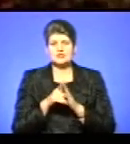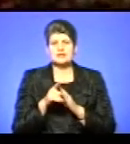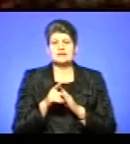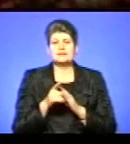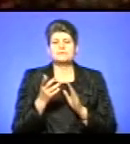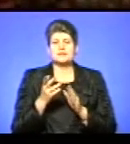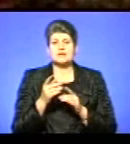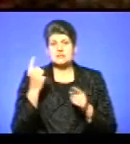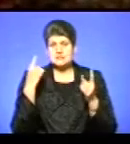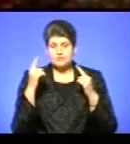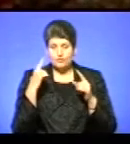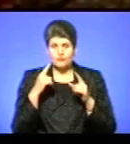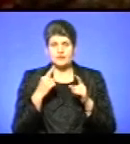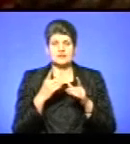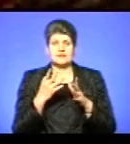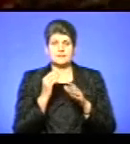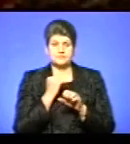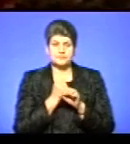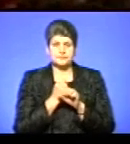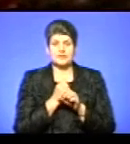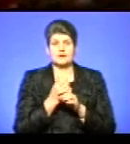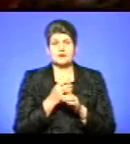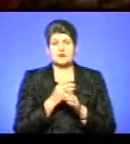дуже багато людей запрошували, щоб дали нам інтерв'ю,